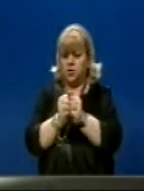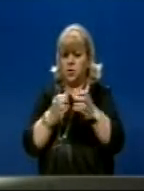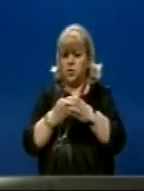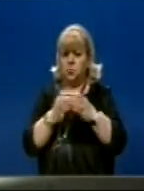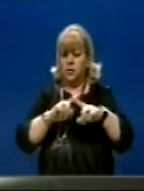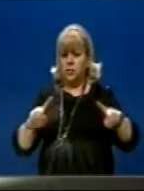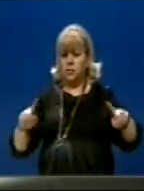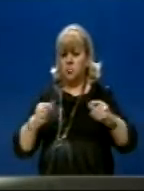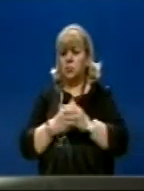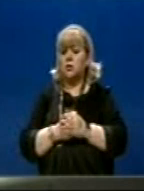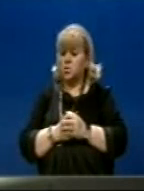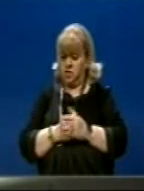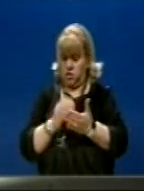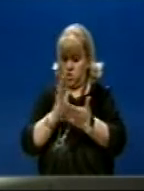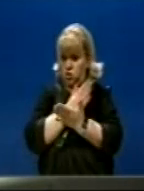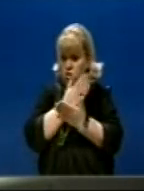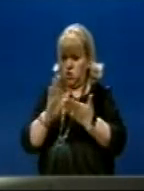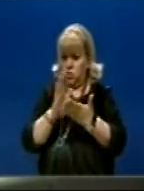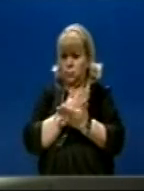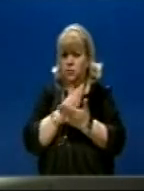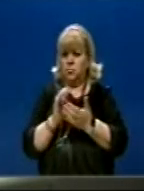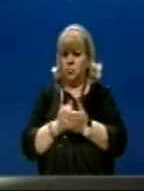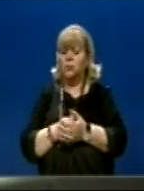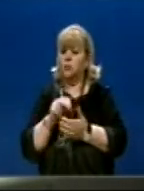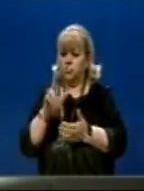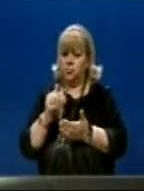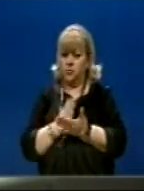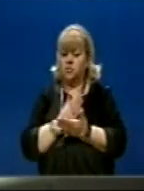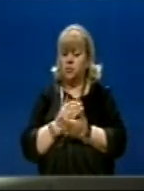tjera Dhe nëse ndohen të gjitha, pasaj mund të ndohet edhe kjo